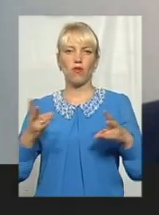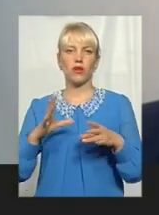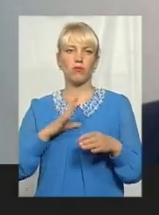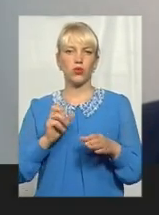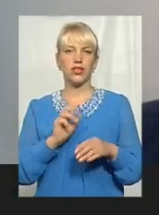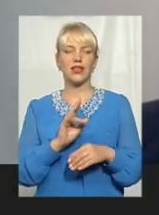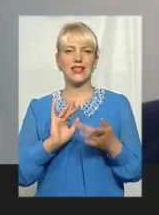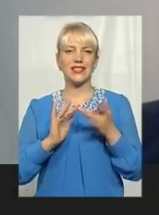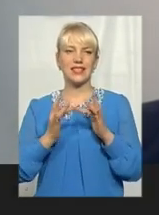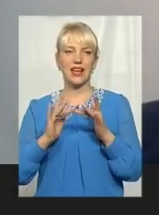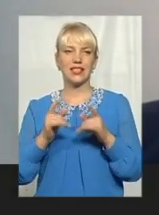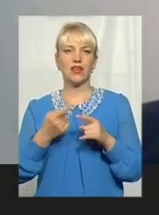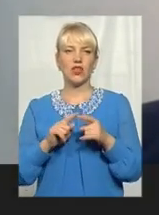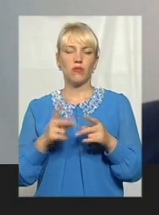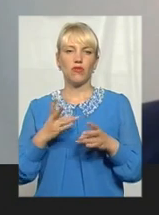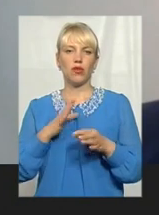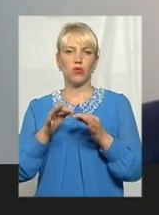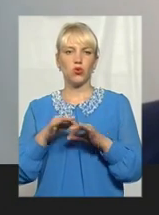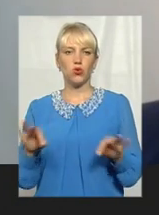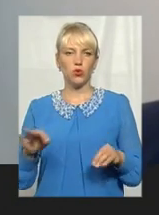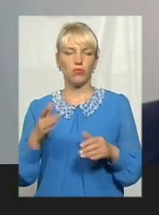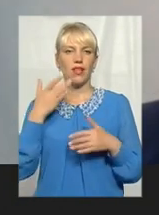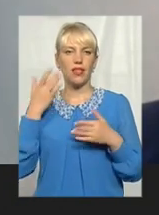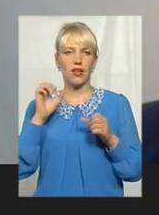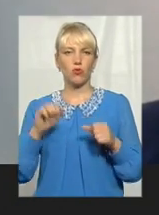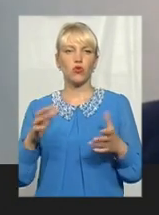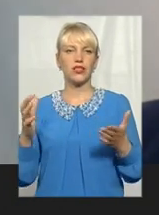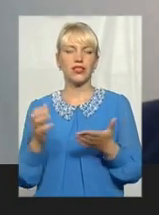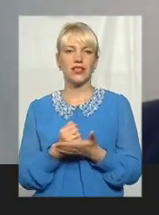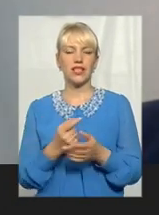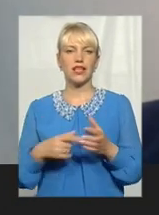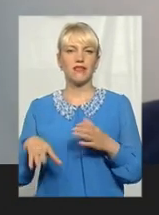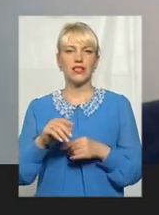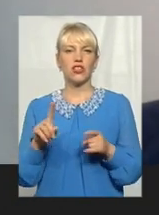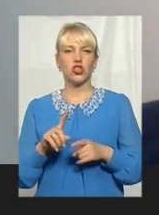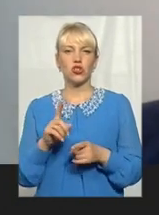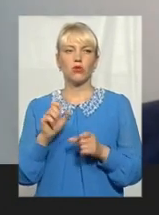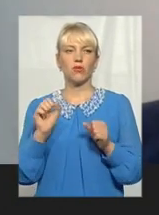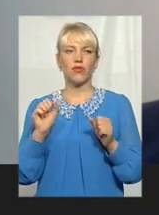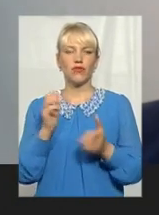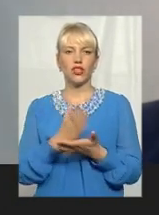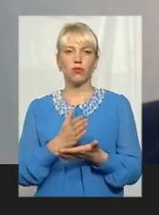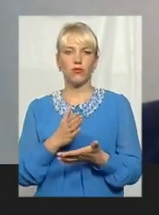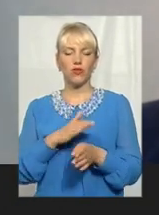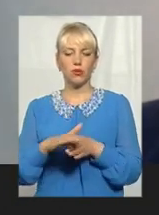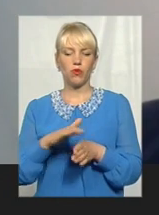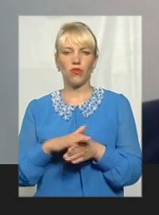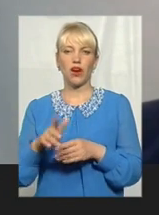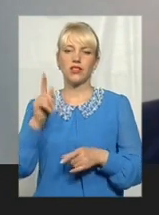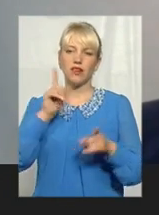сайті. Вони мають бути доступними, їх легко можна знайти. Все, що відбувається, там якийсь форум,